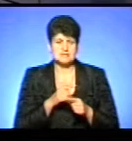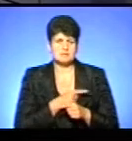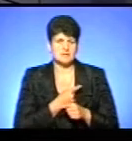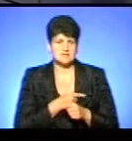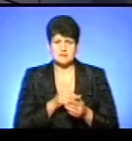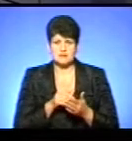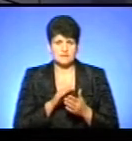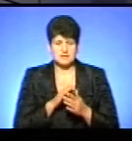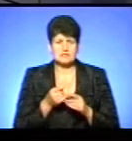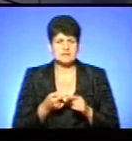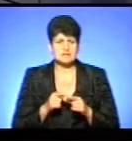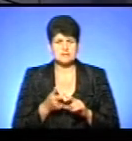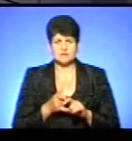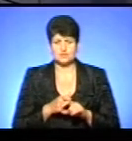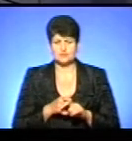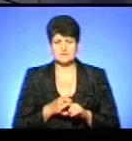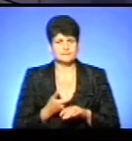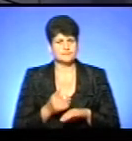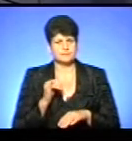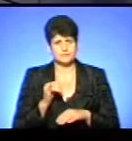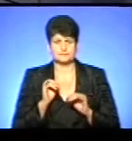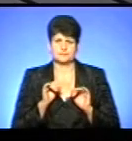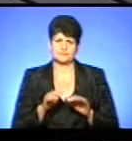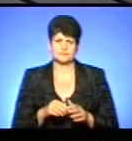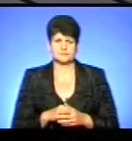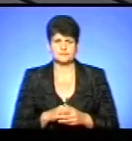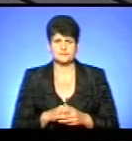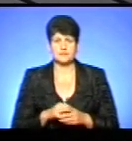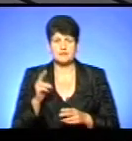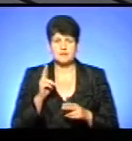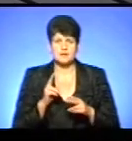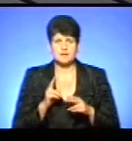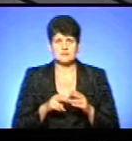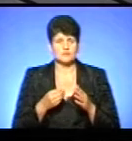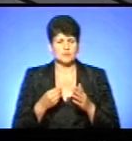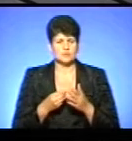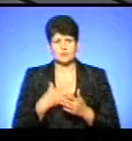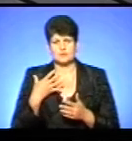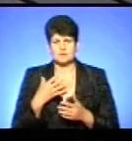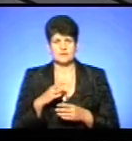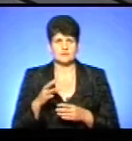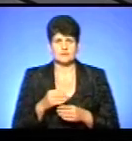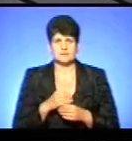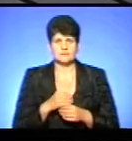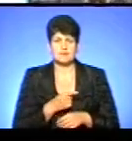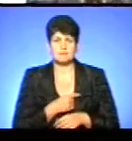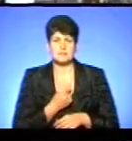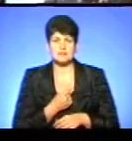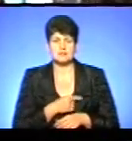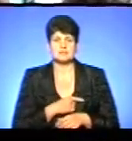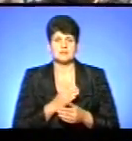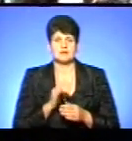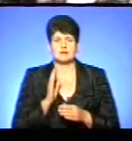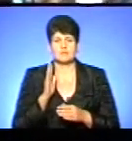того ніхто. Це дуже прихрасть, така справа. Ну і в кінці дуже дороговізна. Дуже. А медицина йде